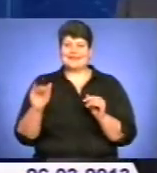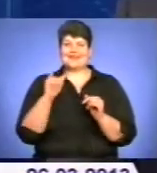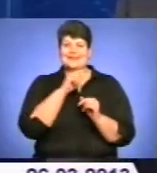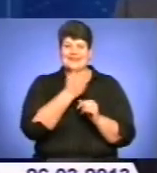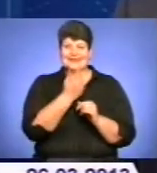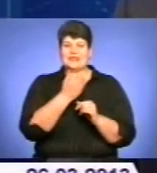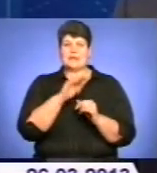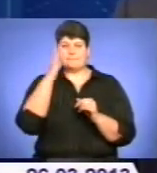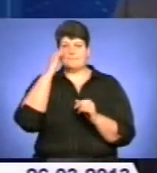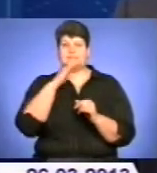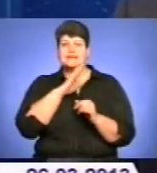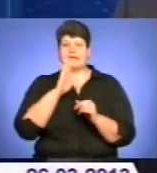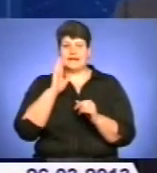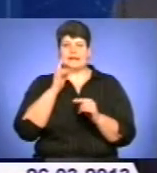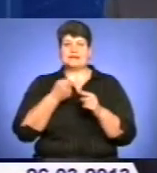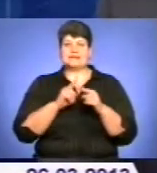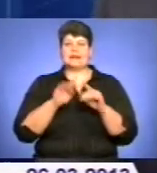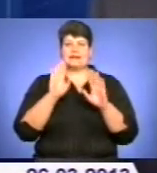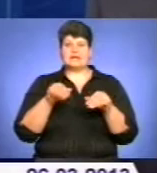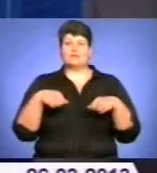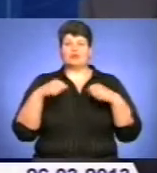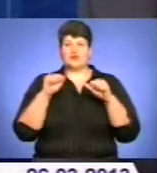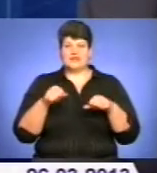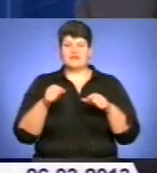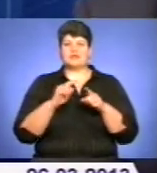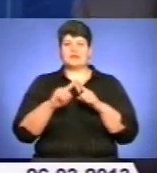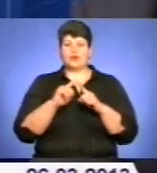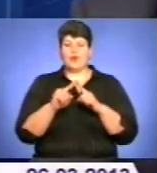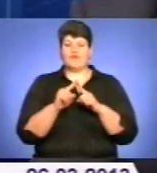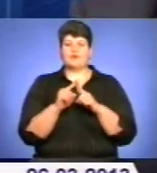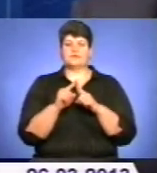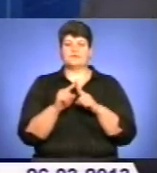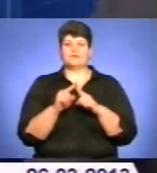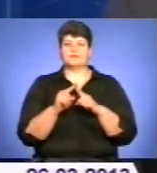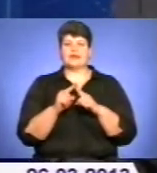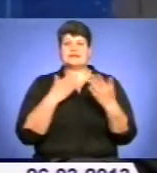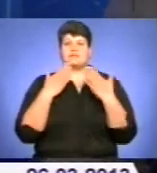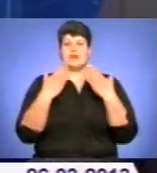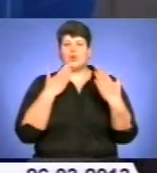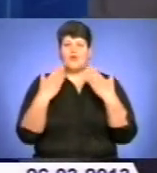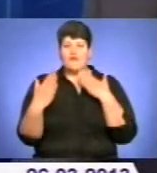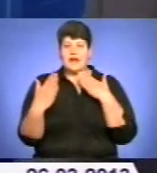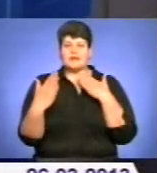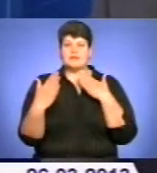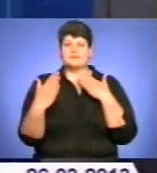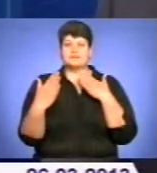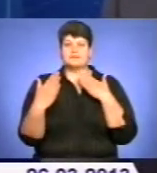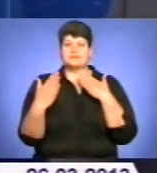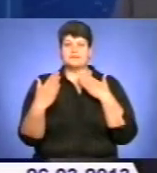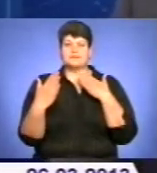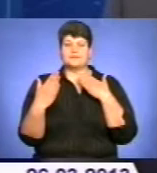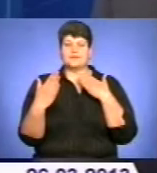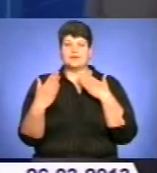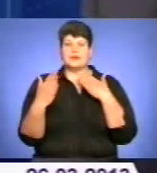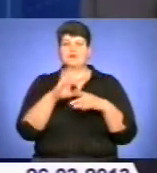звичайно, це дає можливість швидкого інтерактивного спілкування між